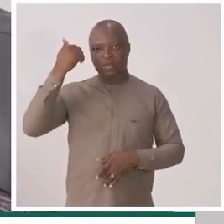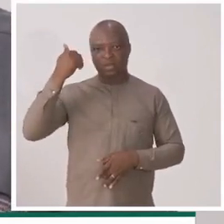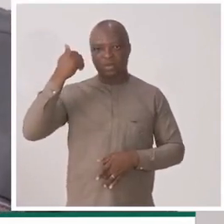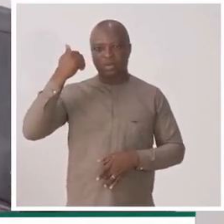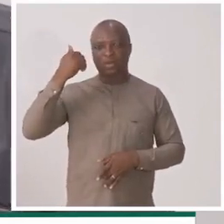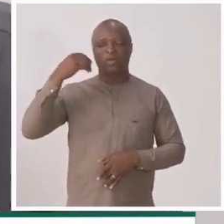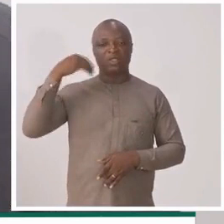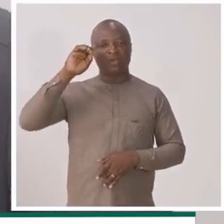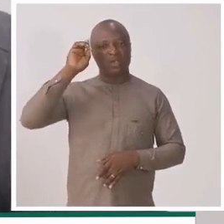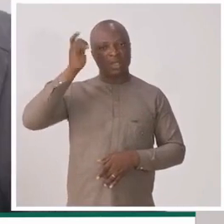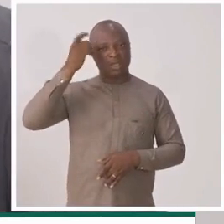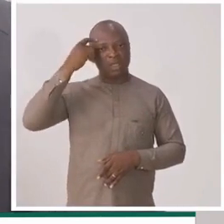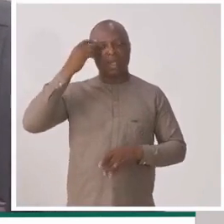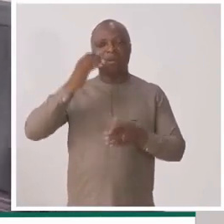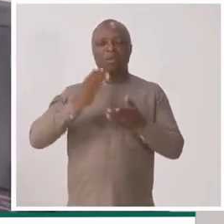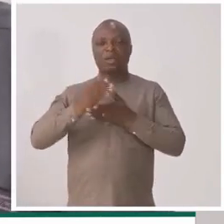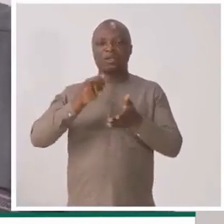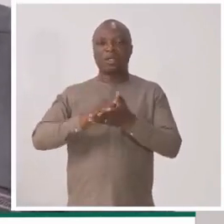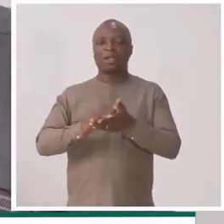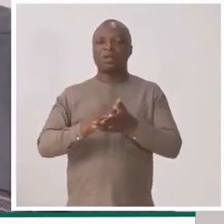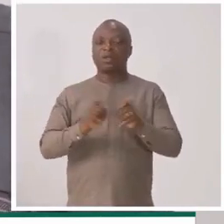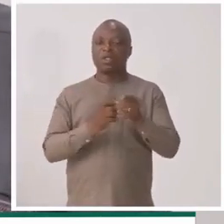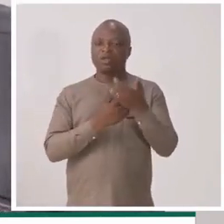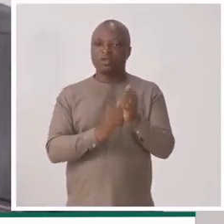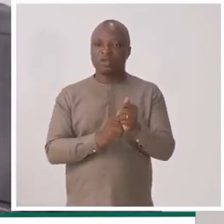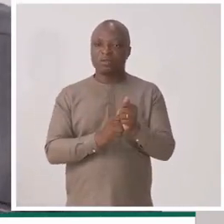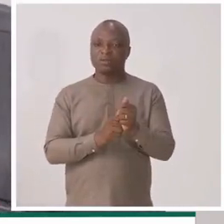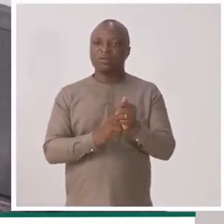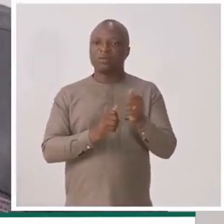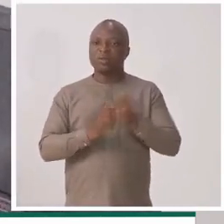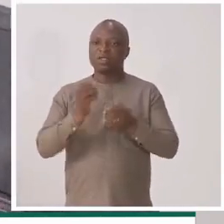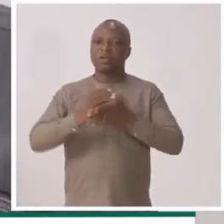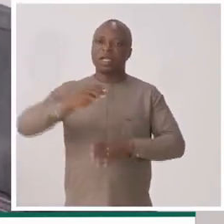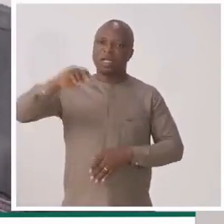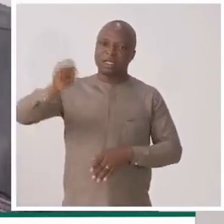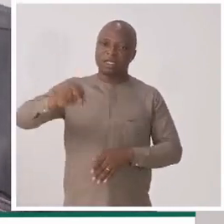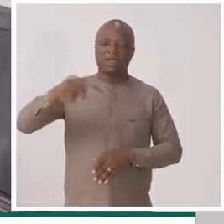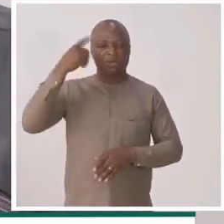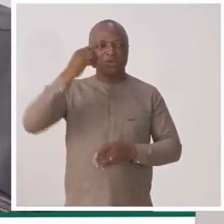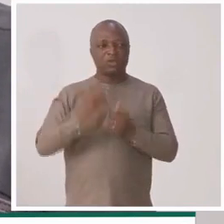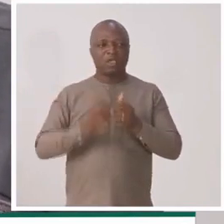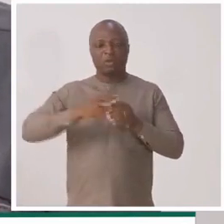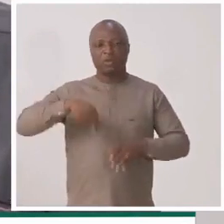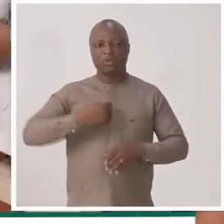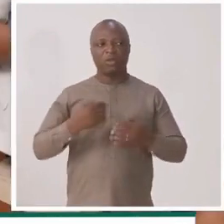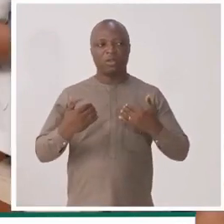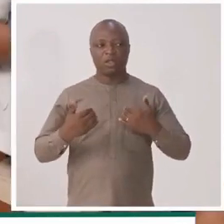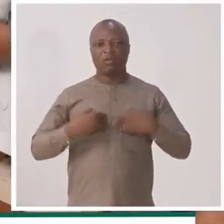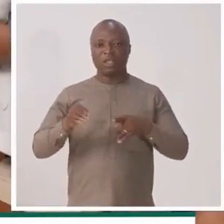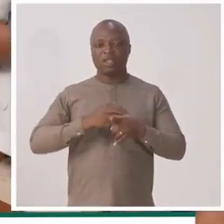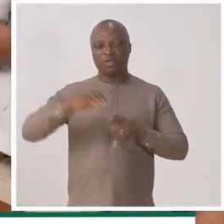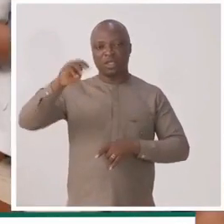parce que le chef de l'État part du principe que l'équité passe par la nécessité pour chacun de nous de